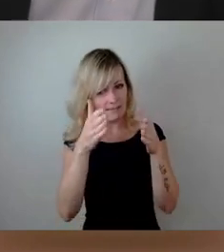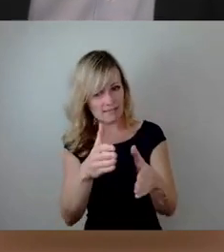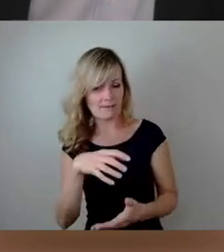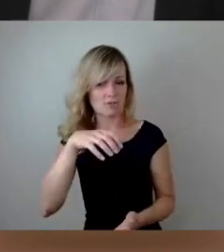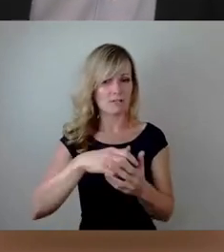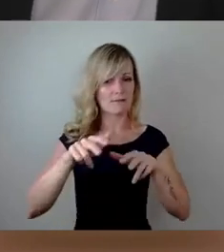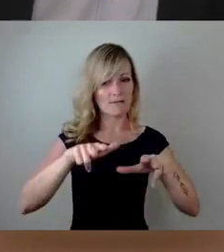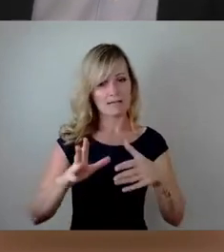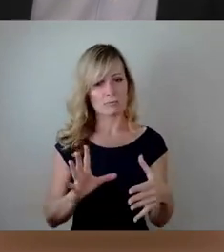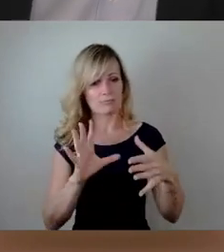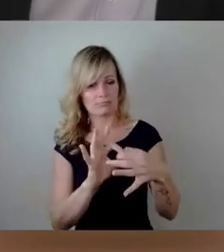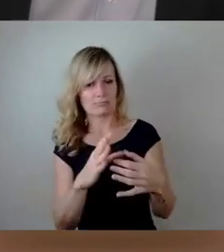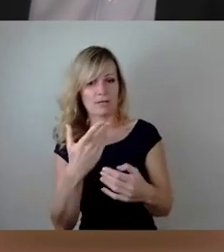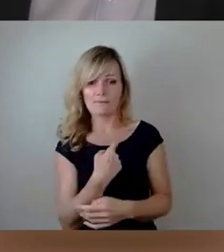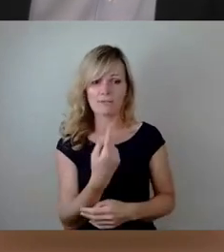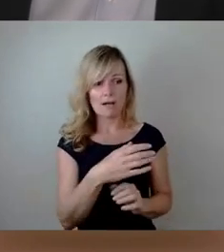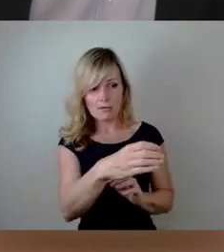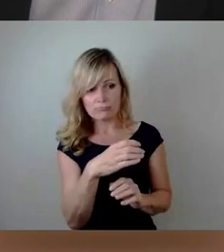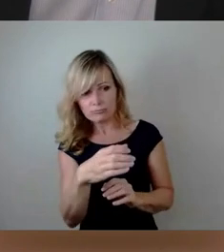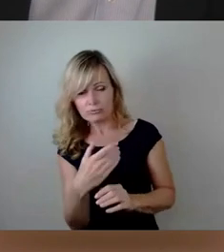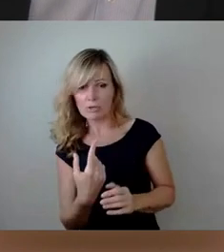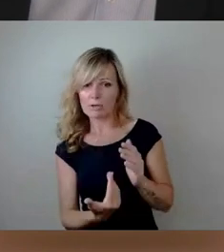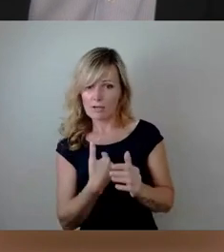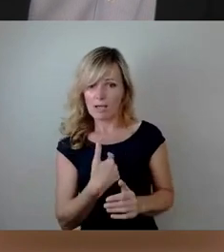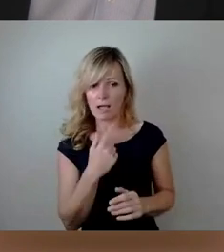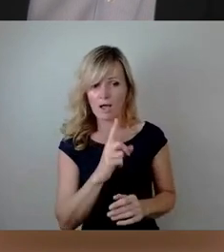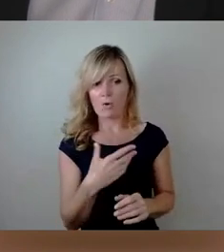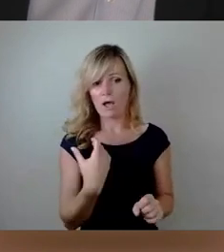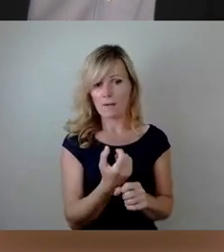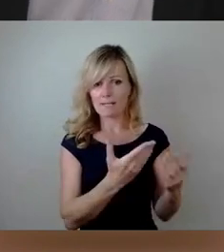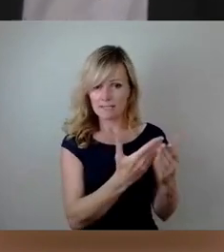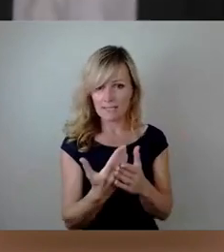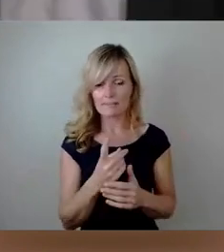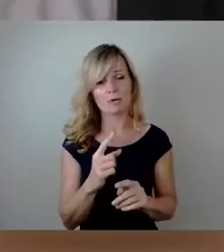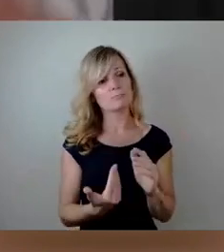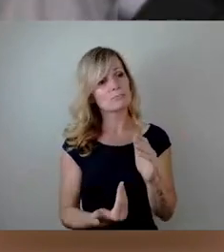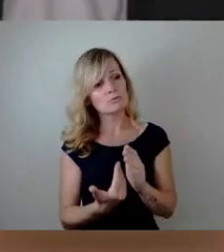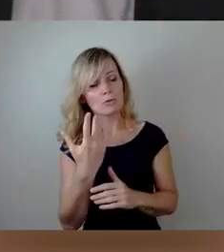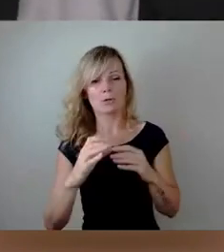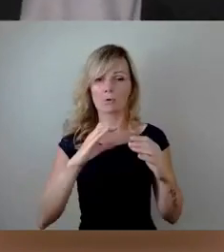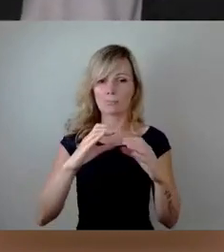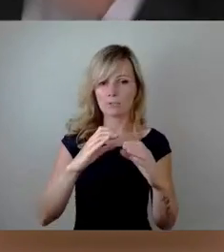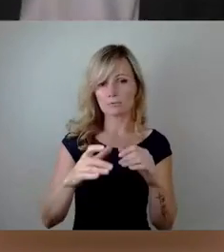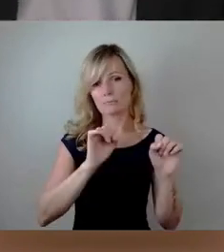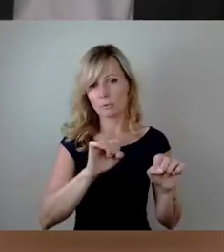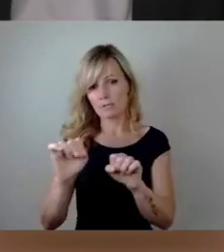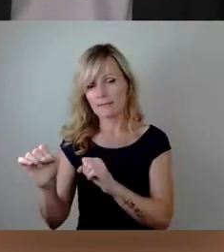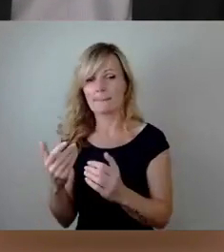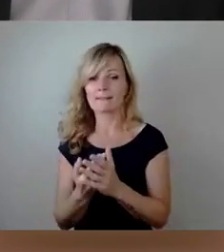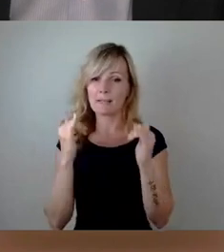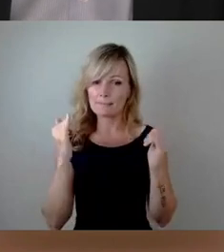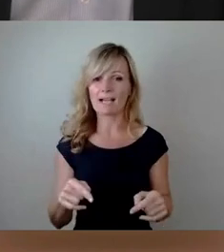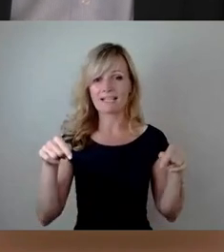Arbeitgeber, dass wir auch neue Kommunikationswege machen. Und ja, deswegen wird die Veranstaltung hier im Rathaus